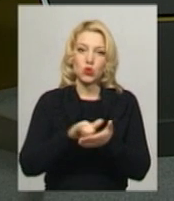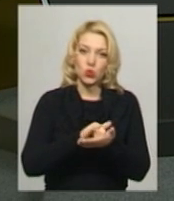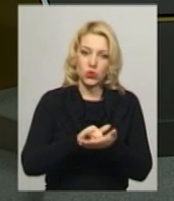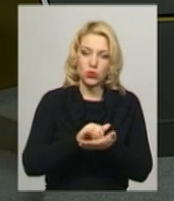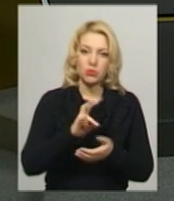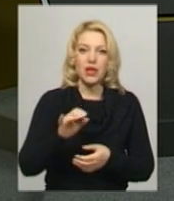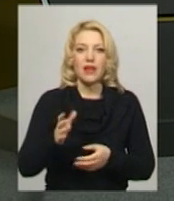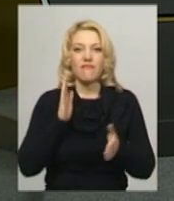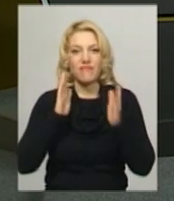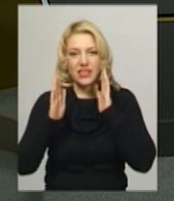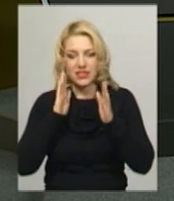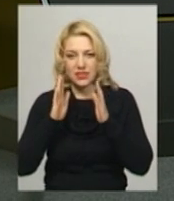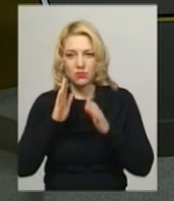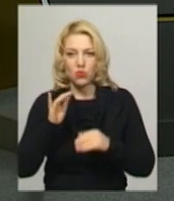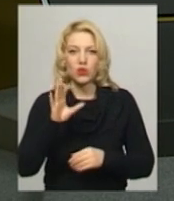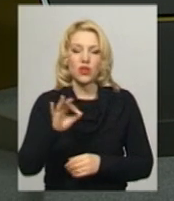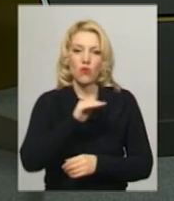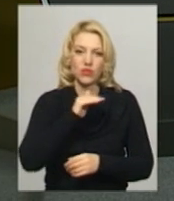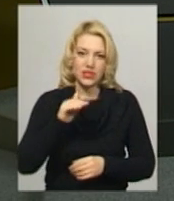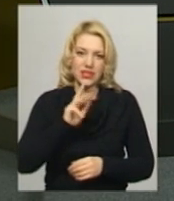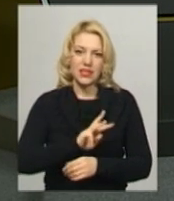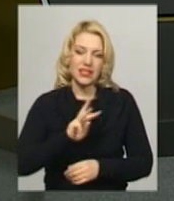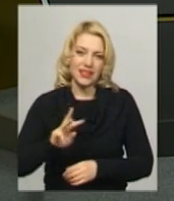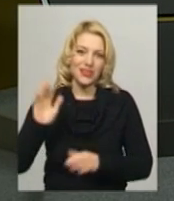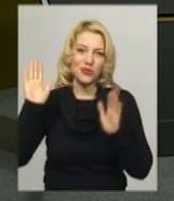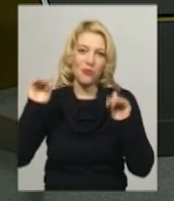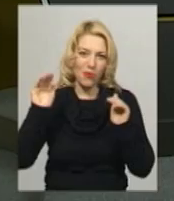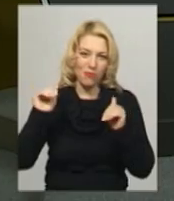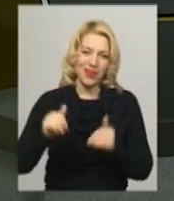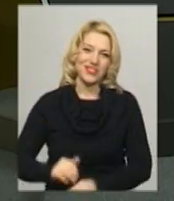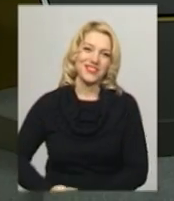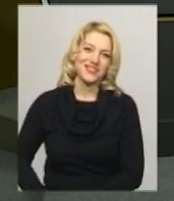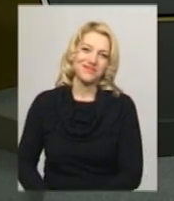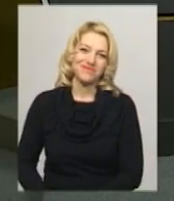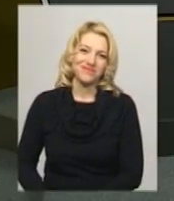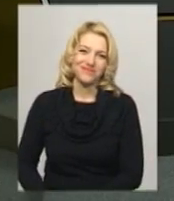на нашій сторінці Facebook та на нашому офіційному сайті. До побачення до 20.30.